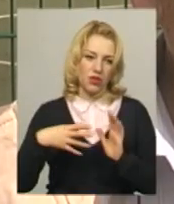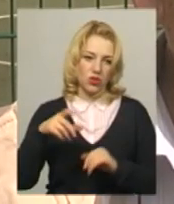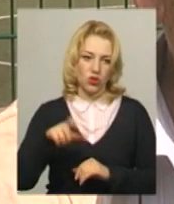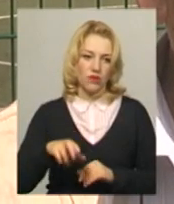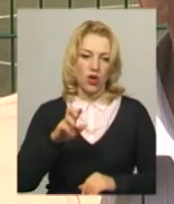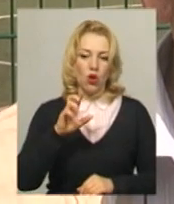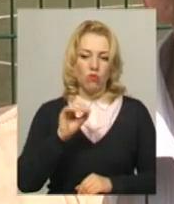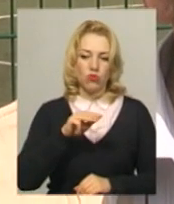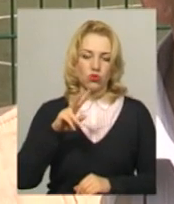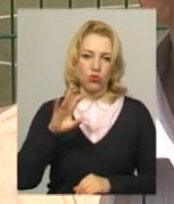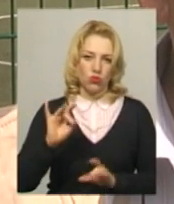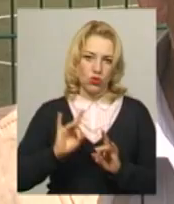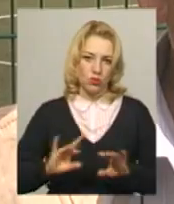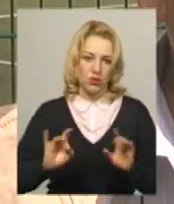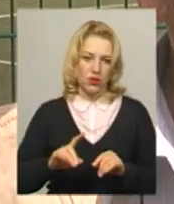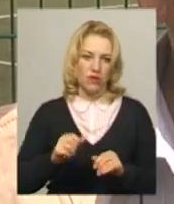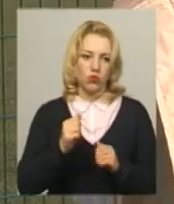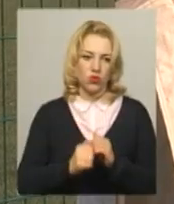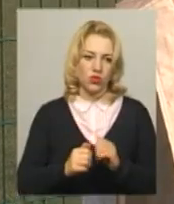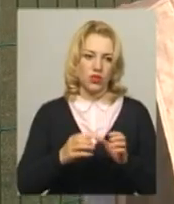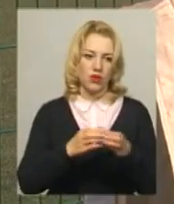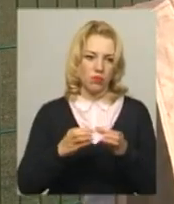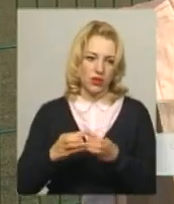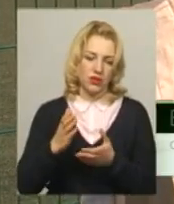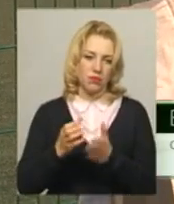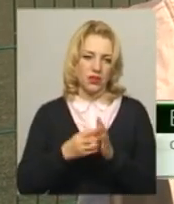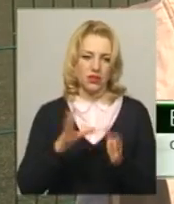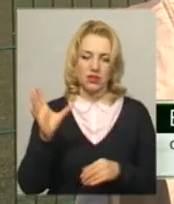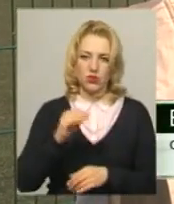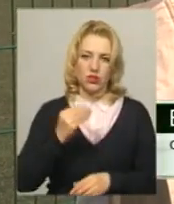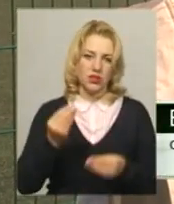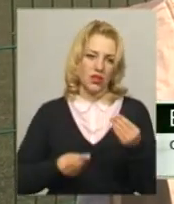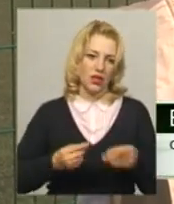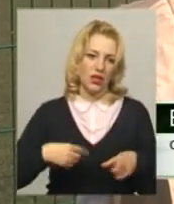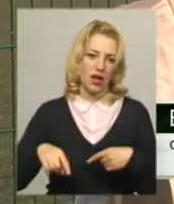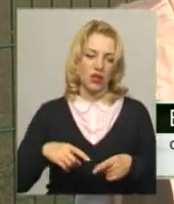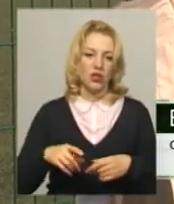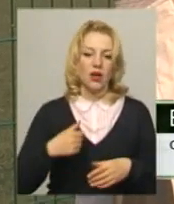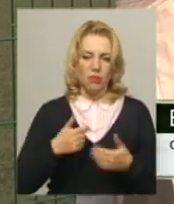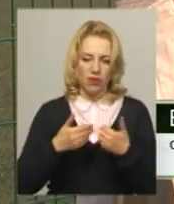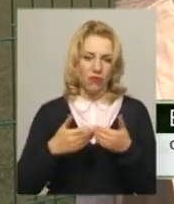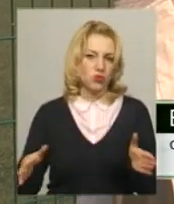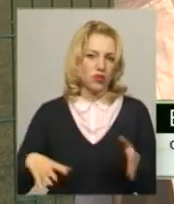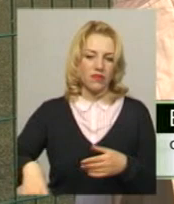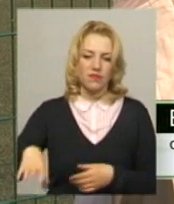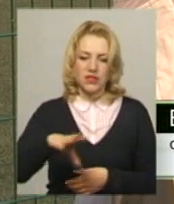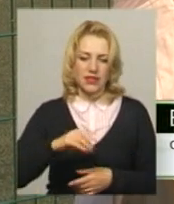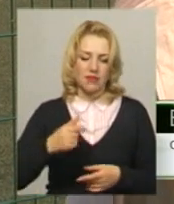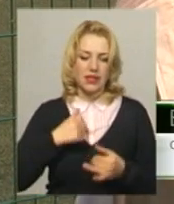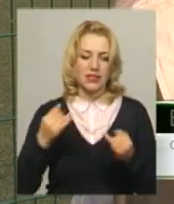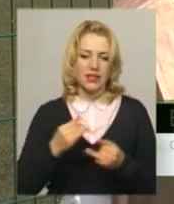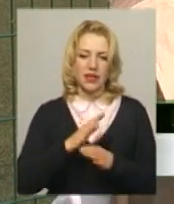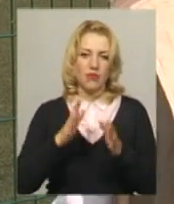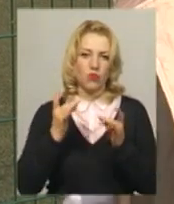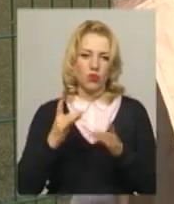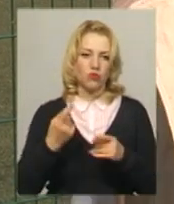15 чоловік в кожній команді. Всі грають. Всі. Ми випускаємо всіх. У нас же не тільки інтерес в тому, щоб там